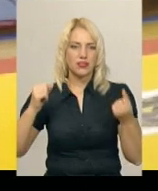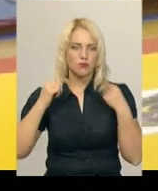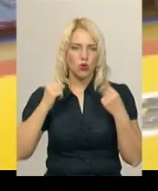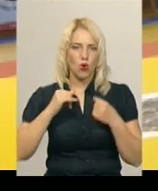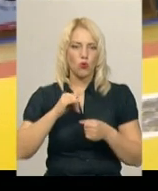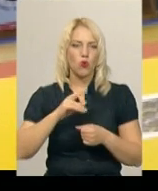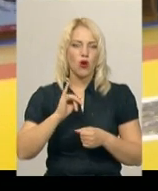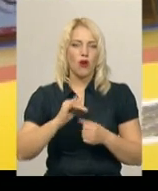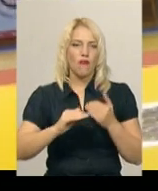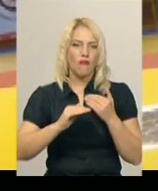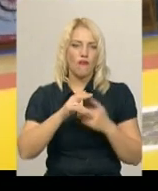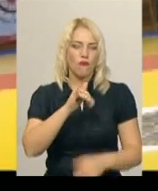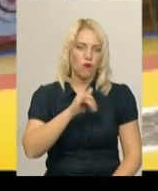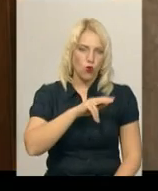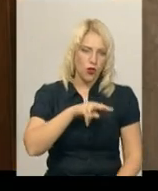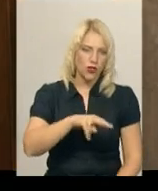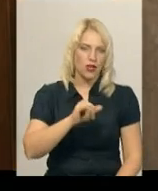фул- та клос-контактах.